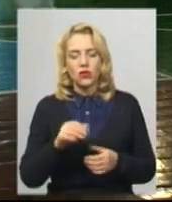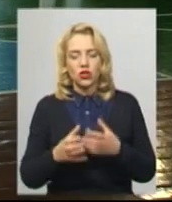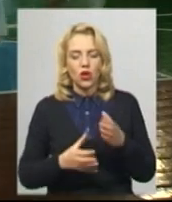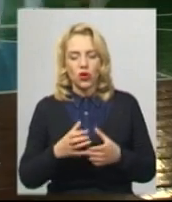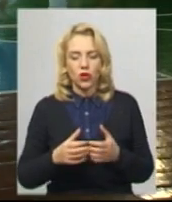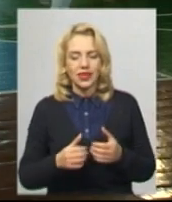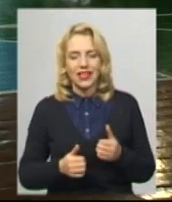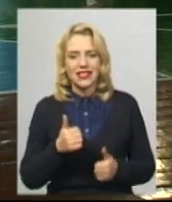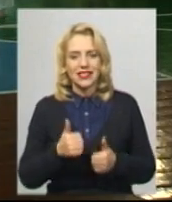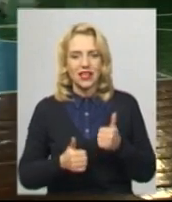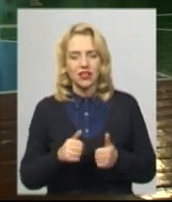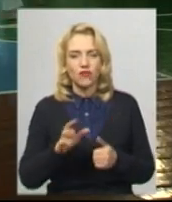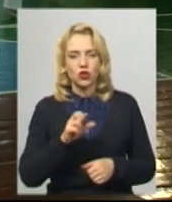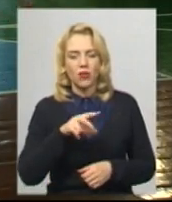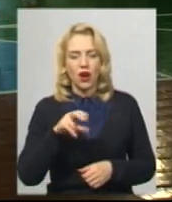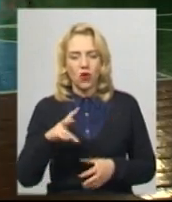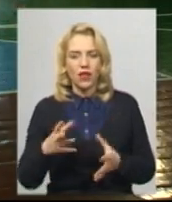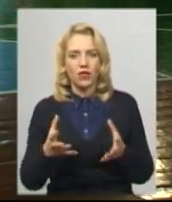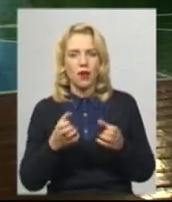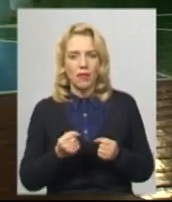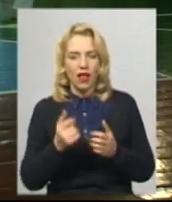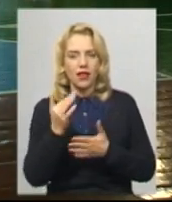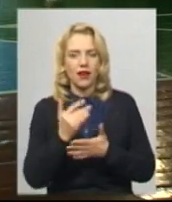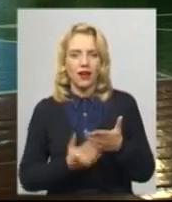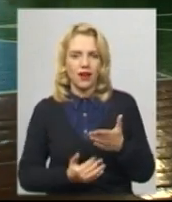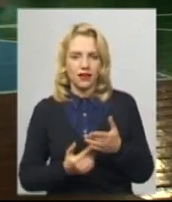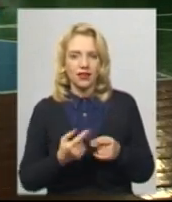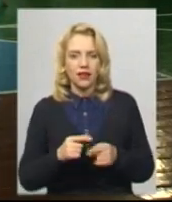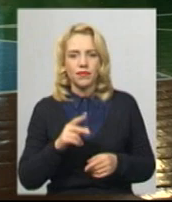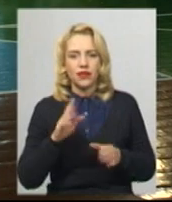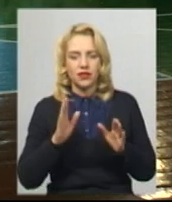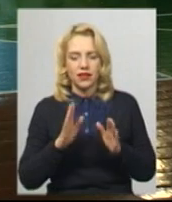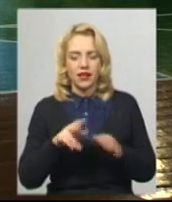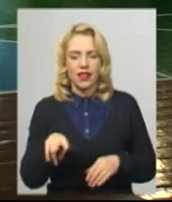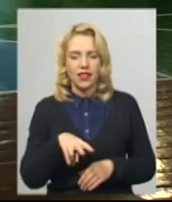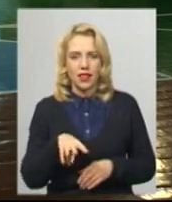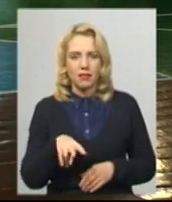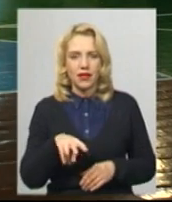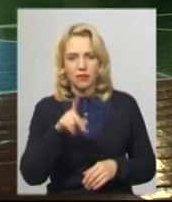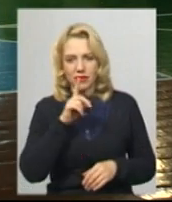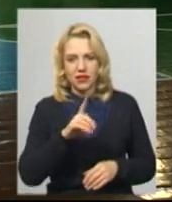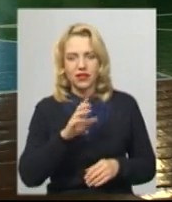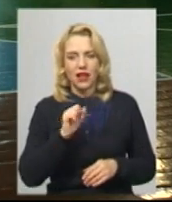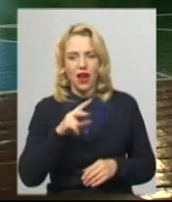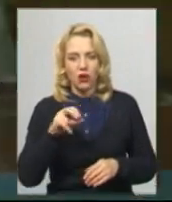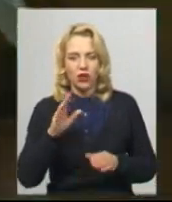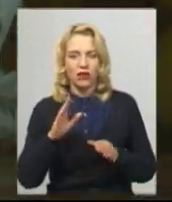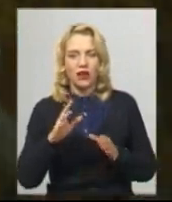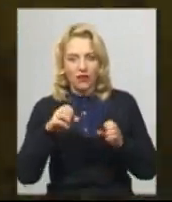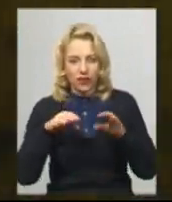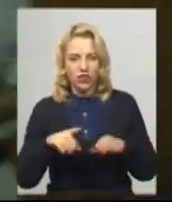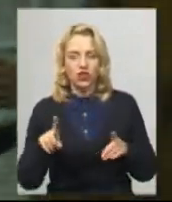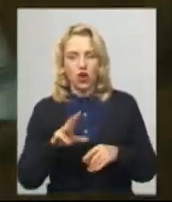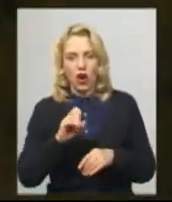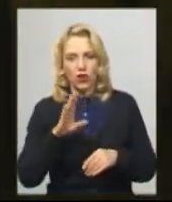щоб вона набрала рейтинг і попала. Тільки в липні місяці було вирішено, що Альона виступатиме на цьому чемпіонаті. До